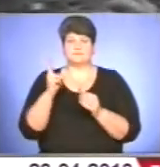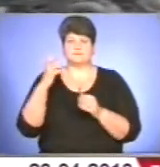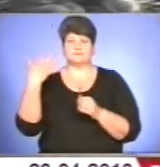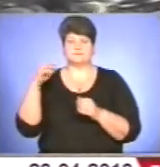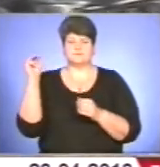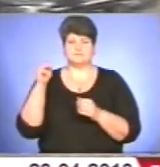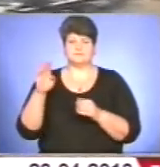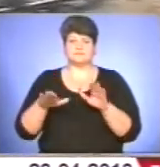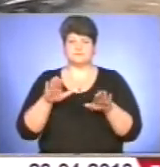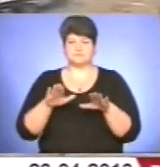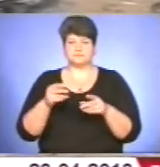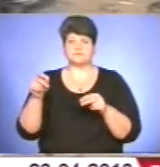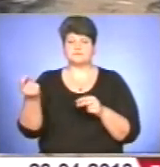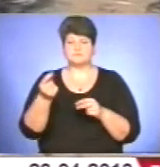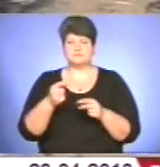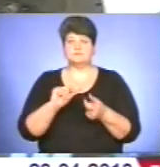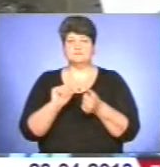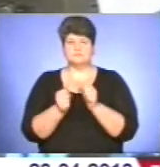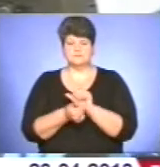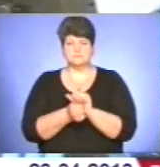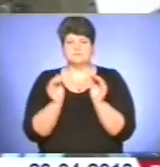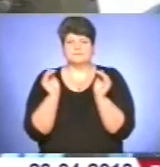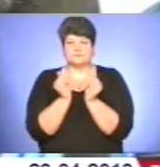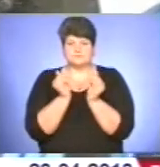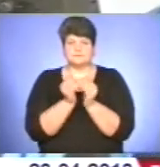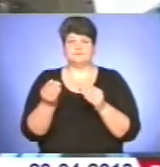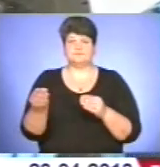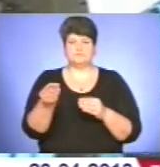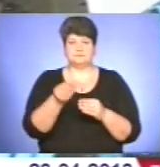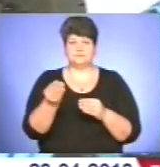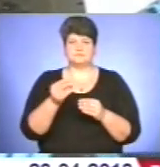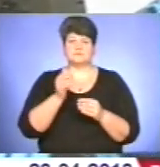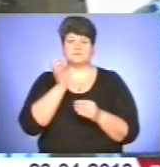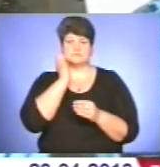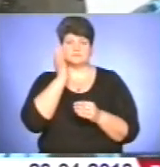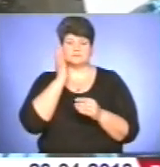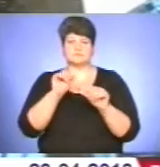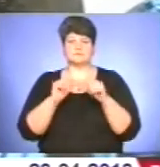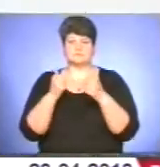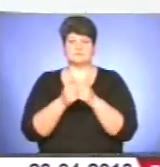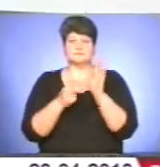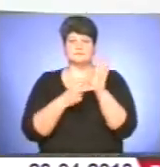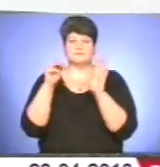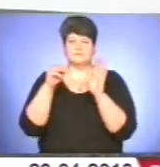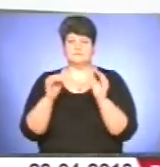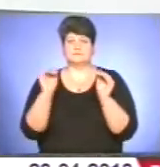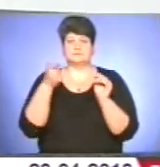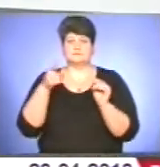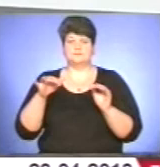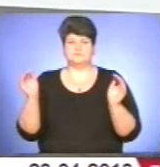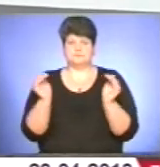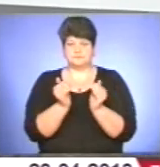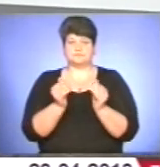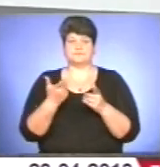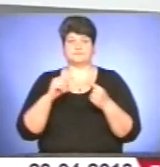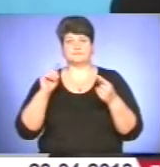зміниться структура посівних площ. Зменшать посіви цукрових буряків на 7 тисяч гектарів. Їх замінить кукурудза і соя, які є більш